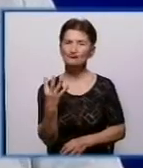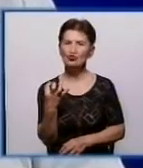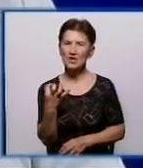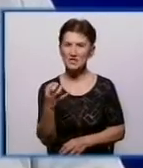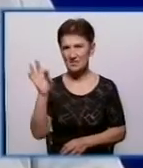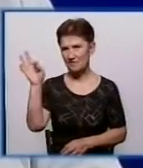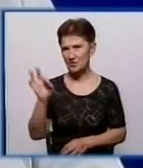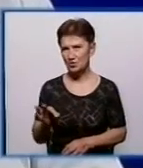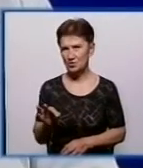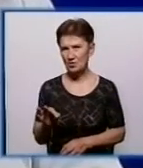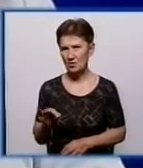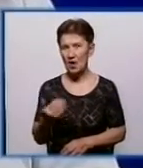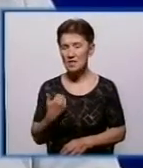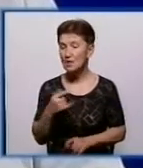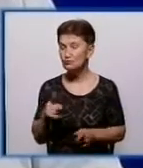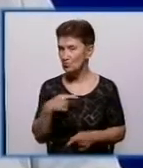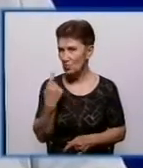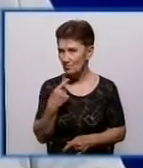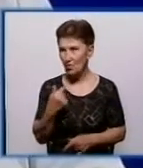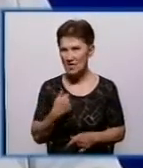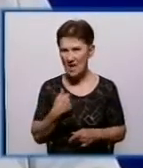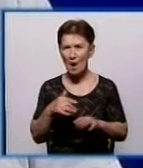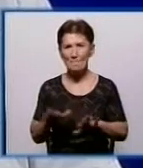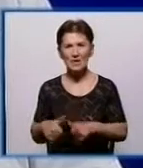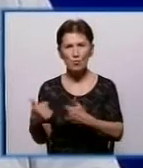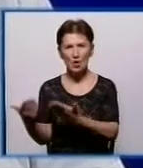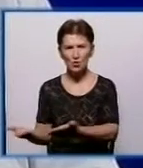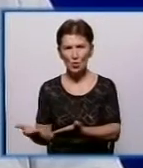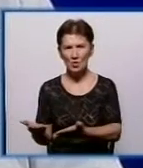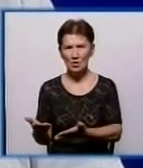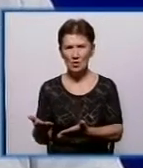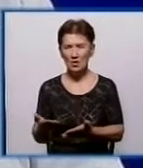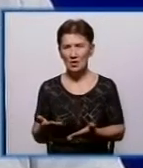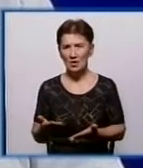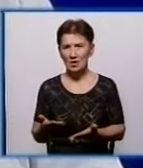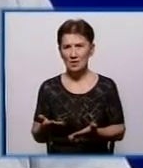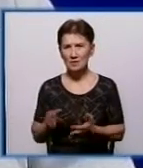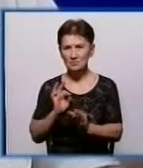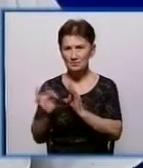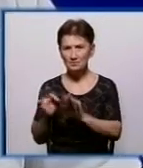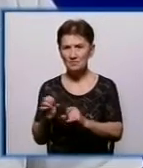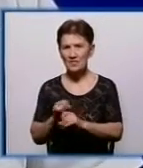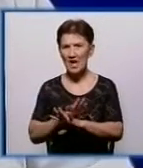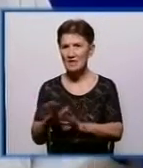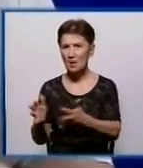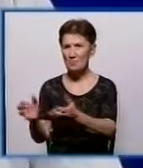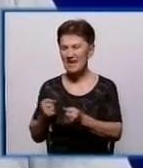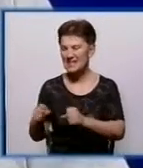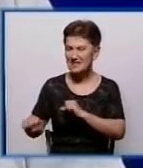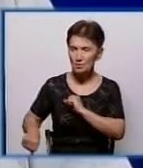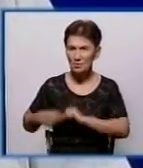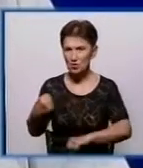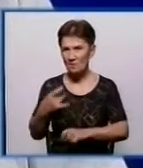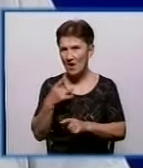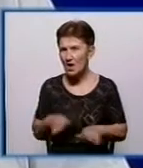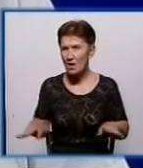Тобто я до чого веду, що я пропоную все-таки порівнювати рік до року, а не брати збитковий тариф і його порівнювати